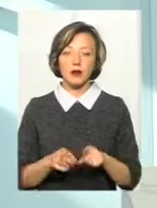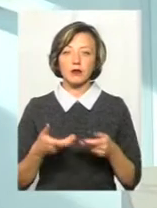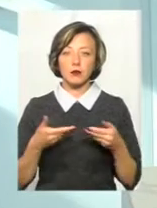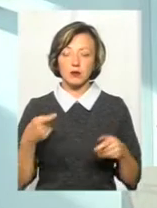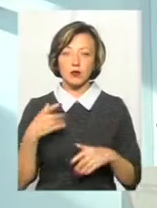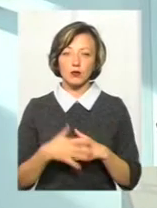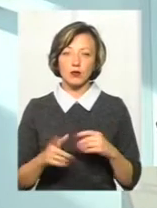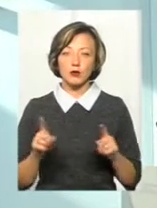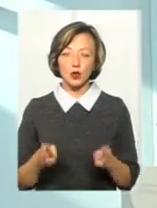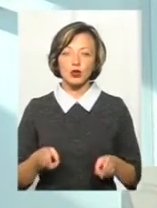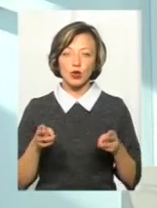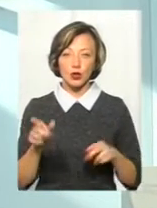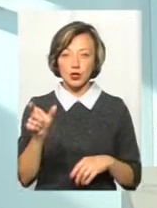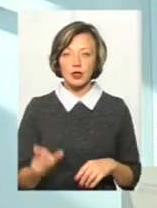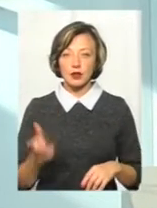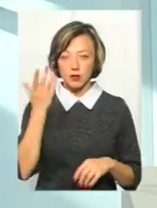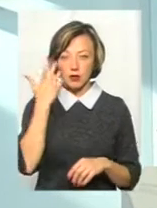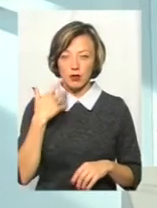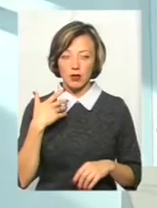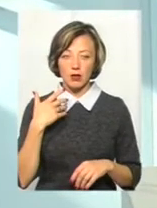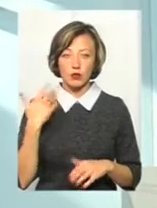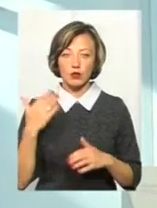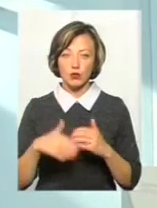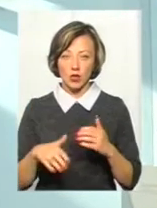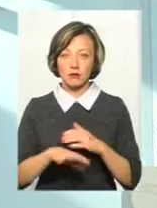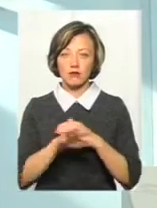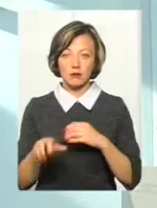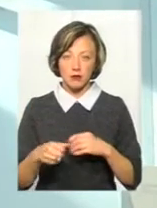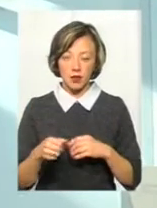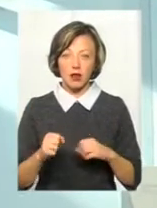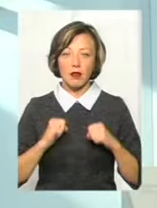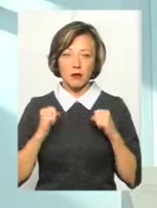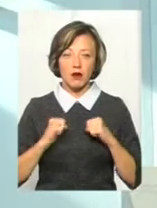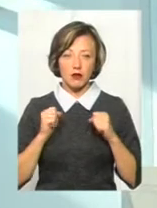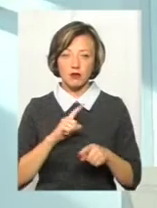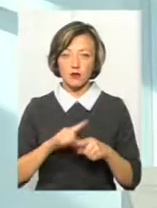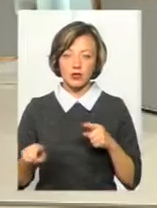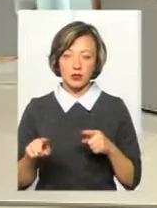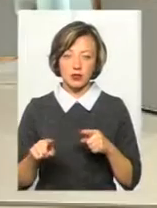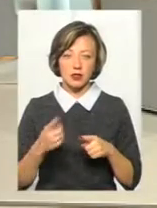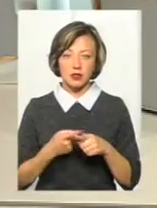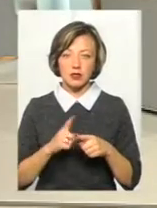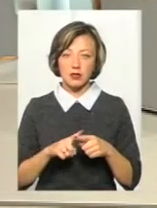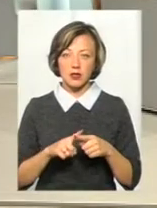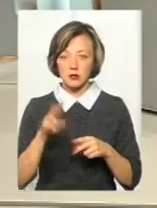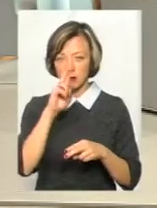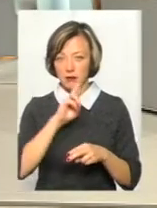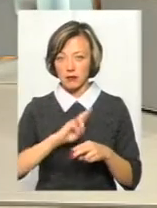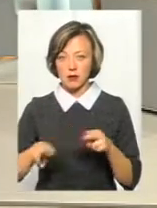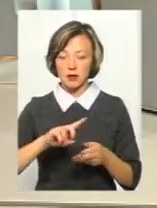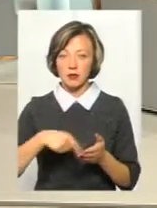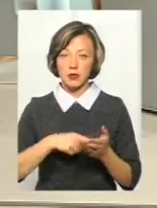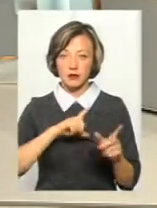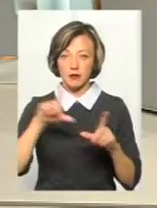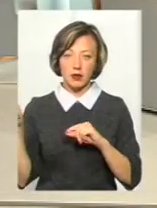коли він вже зірвав, як то кажуть, куш, він намагається якомога швидше зникнути з міста,